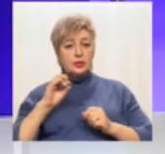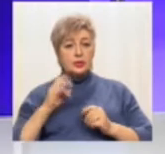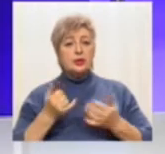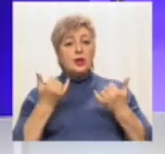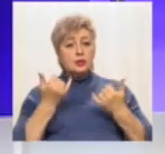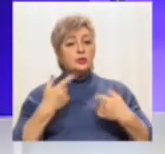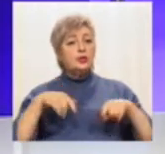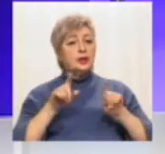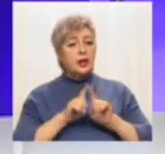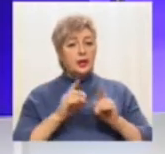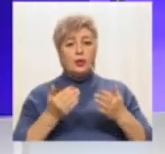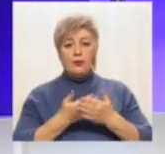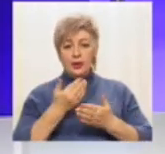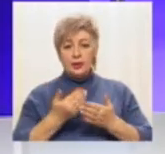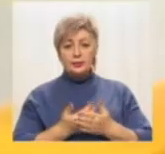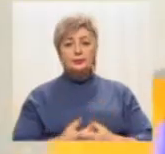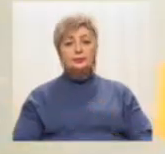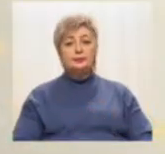випуску ви побачите наступне.